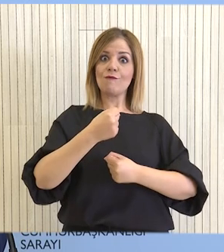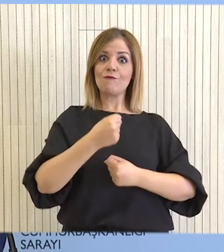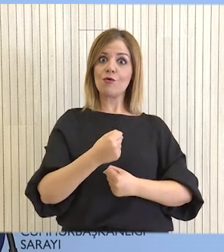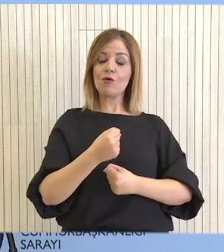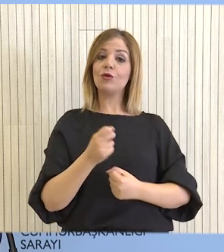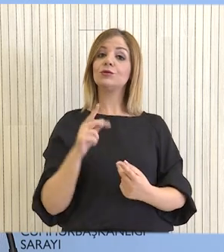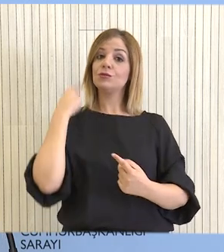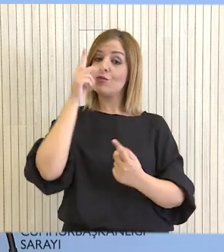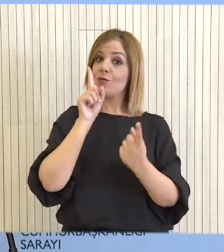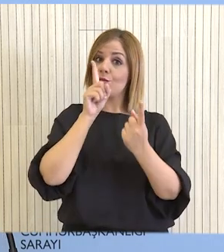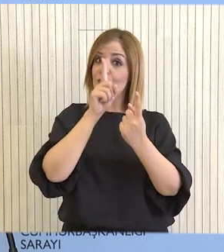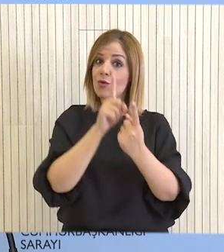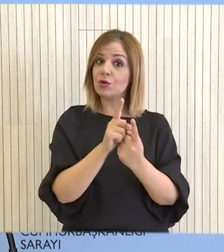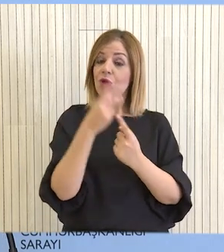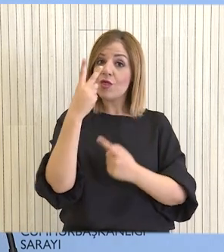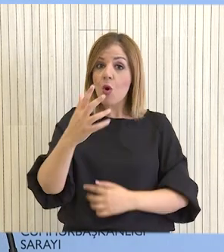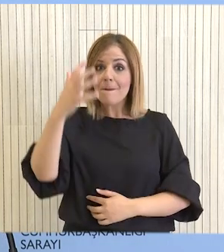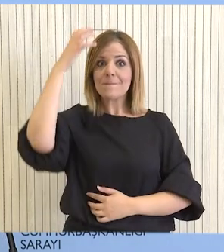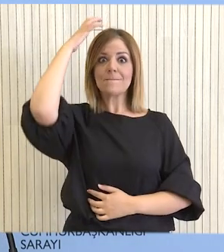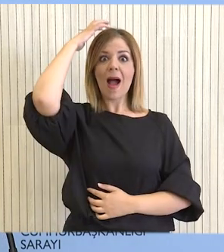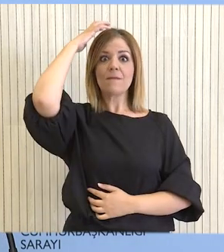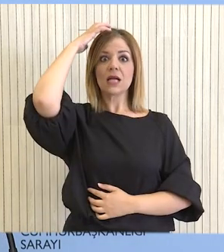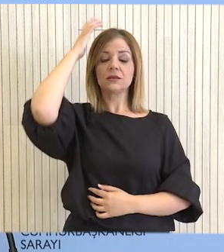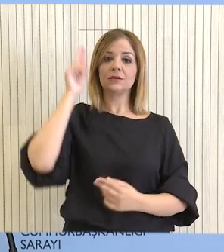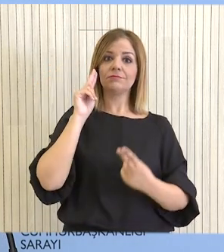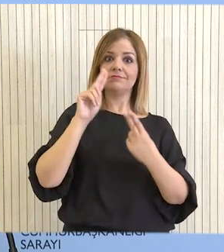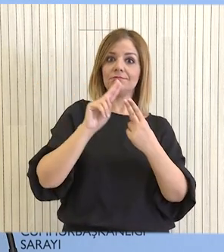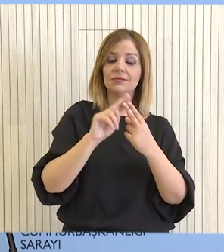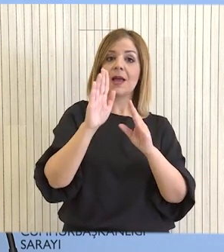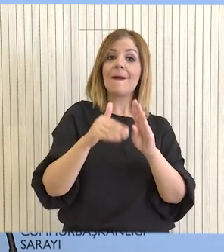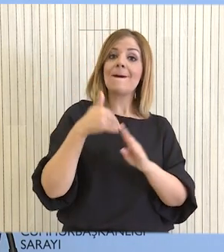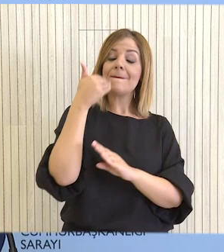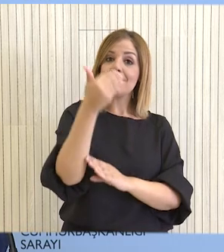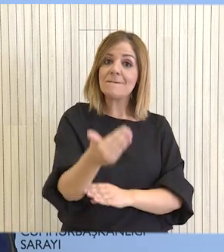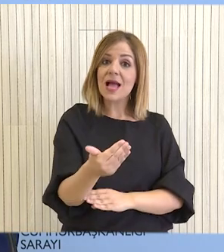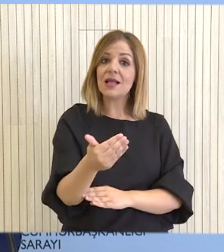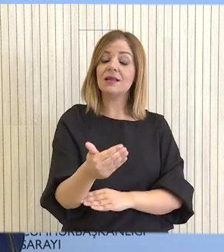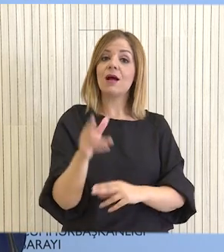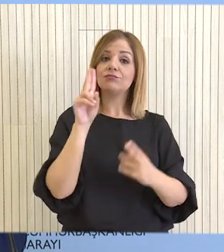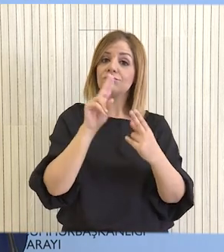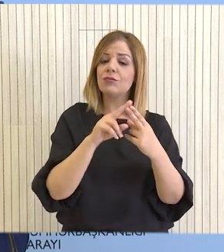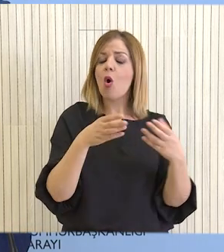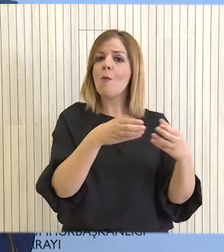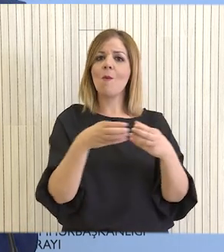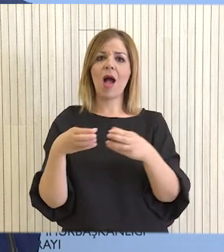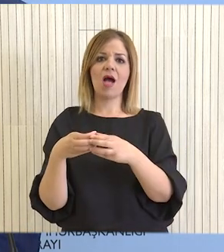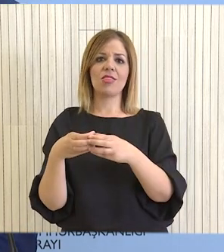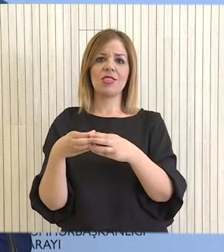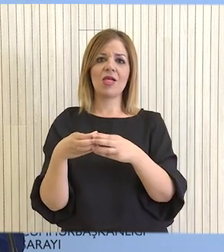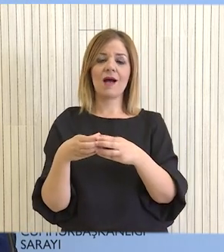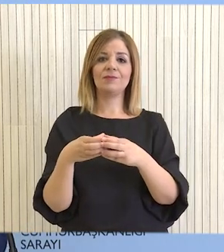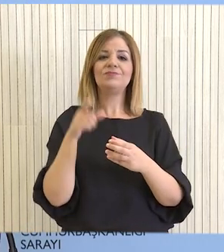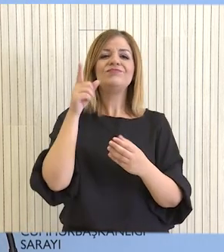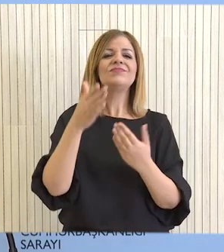κατηδίαν συνάντηση με την αυτού Αγιότητα Πάπα Φραγκίσκο και ακολούθως συνάντηση στην παρουσία της Κυπριακής Αντιπροσωπίας. Ο